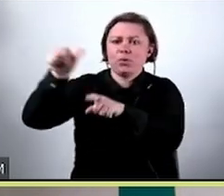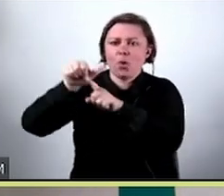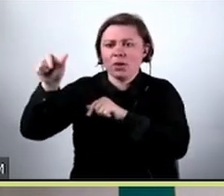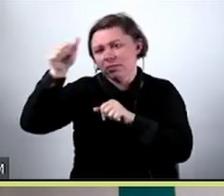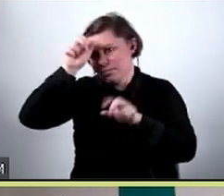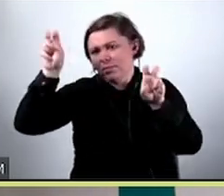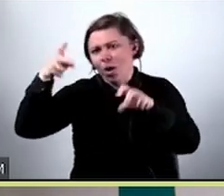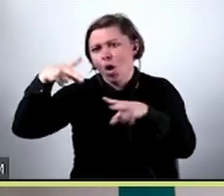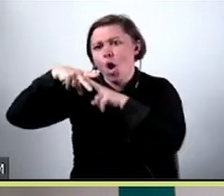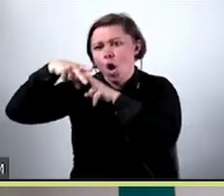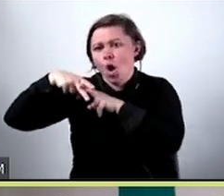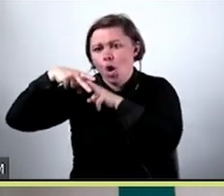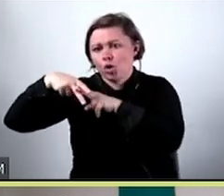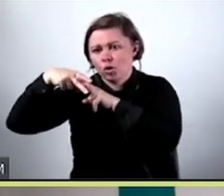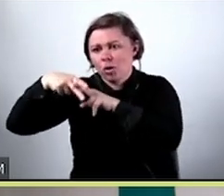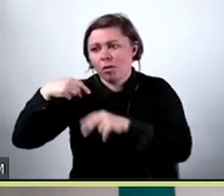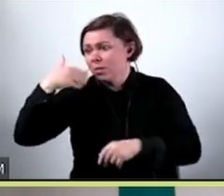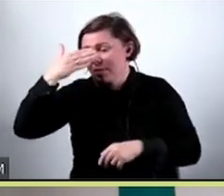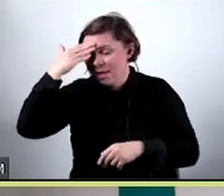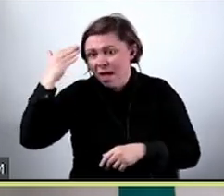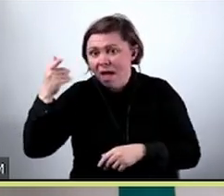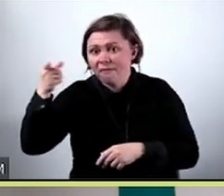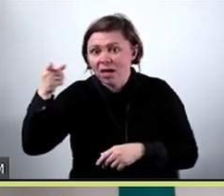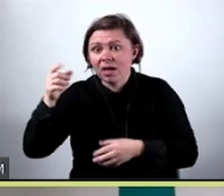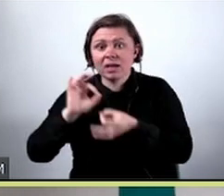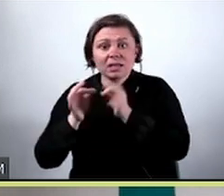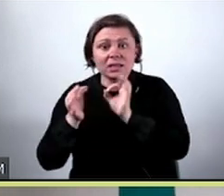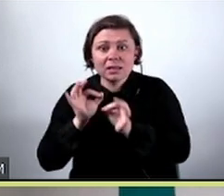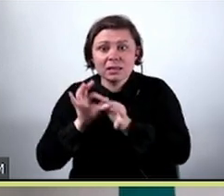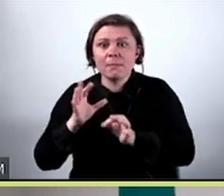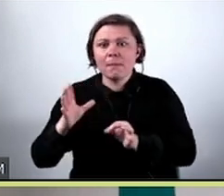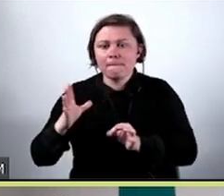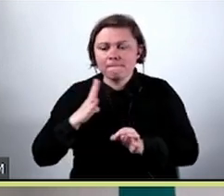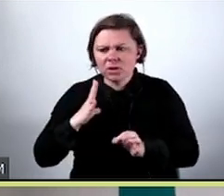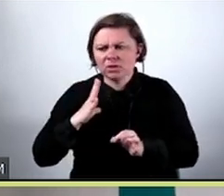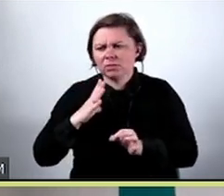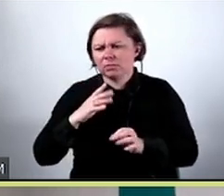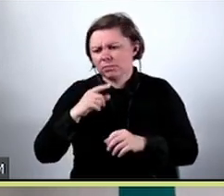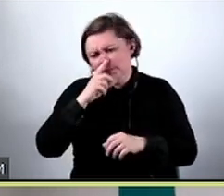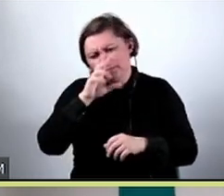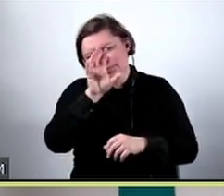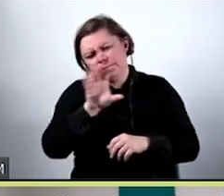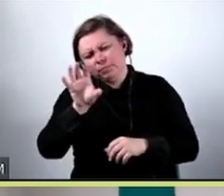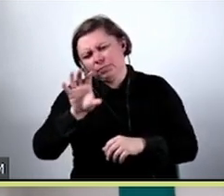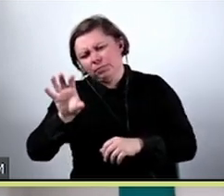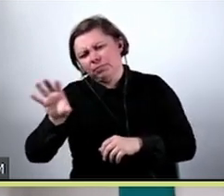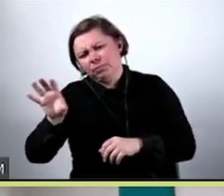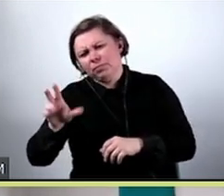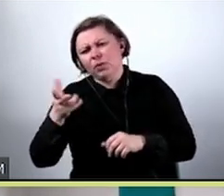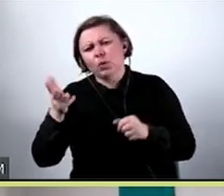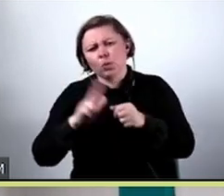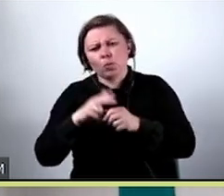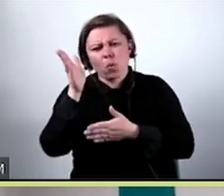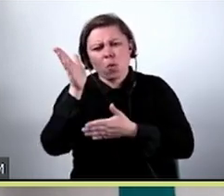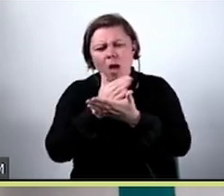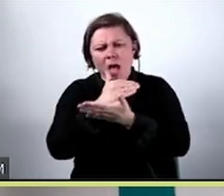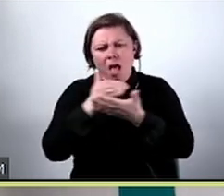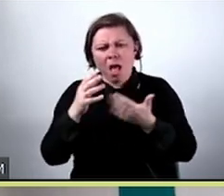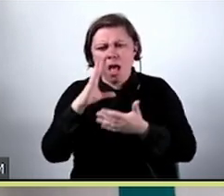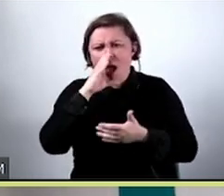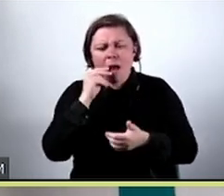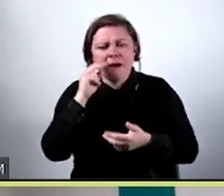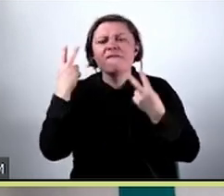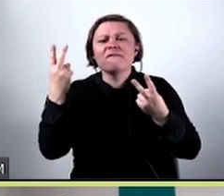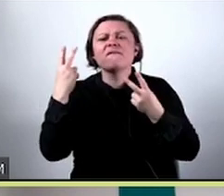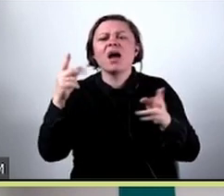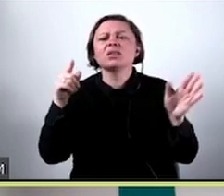Także nie wiedzielibyśmy o tym, gdyby nie to, że byliśmy w stanie podejrzeć, które elementy obrazu są kluczowe